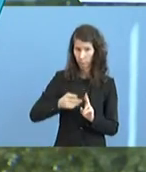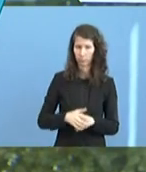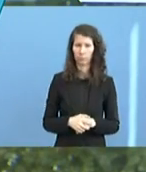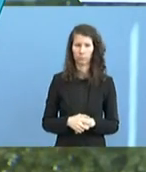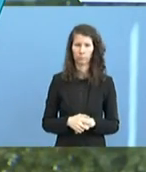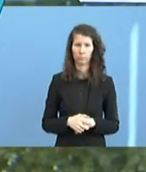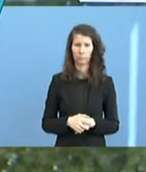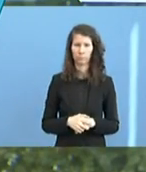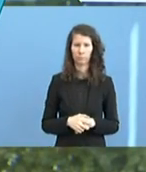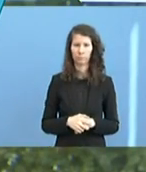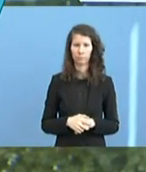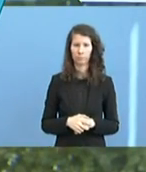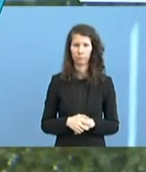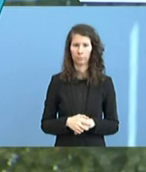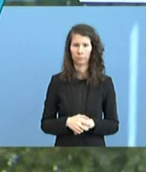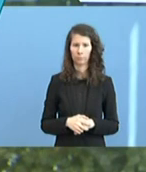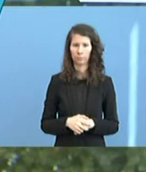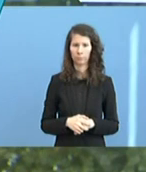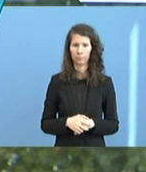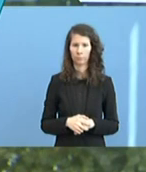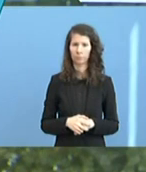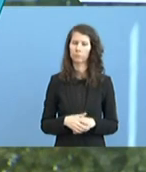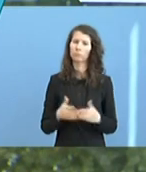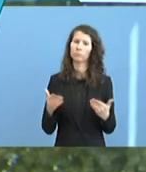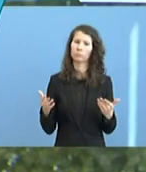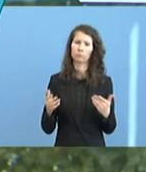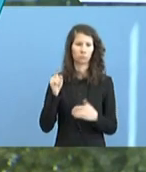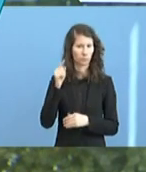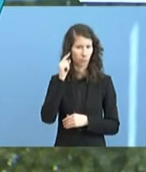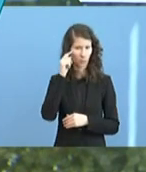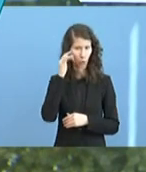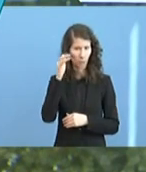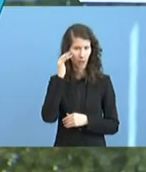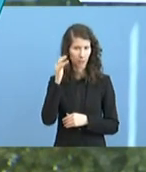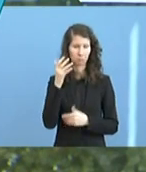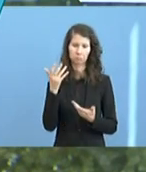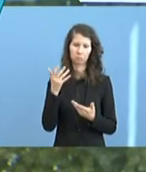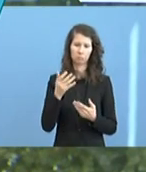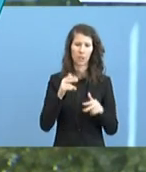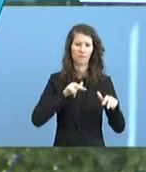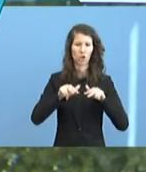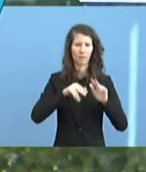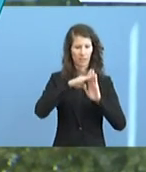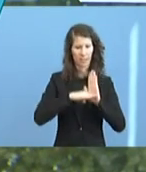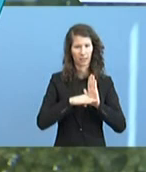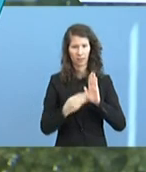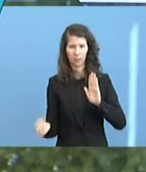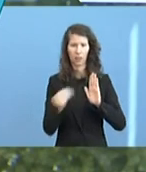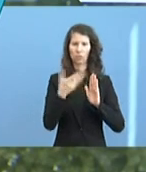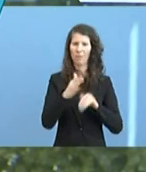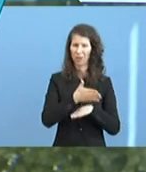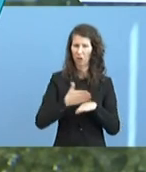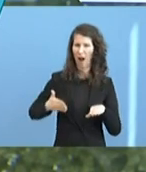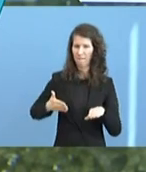Und gibt es Überlegungen, da möglicherweise das Außenwirtschaftsgesetz nochmal nachzuschärfen, nochmal nachzuschärfen,